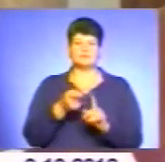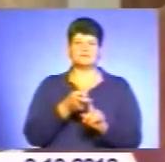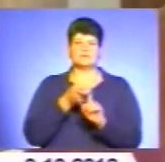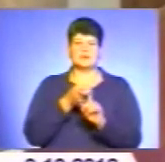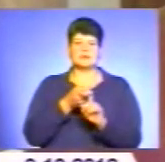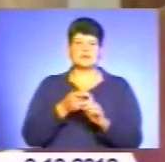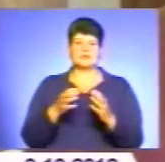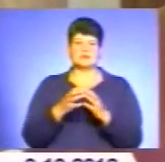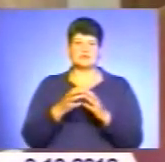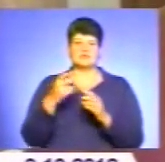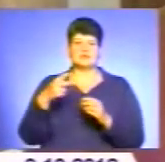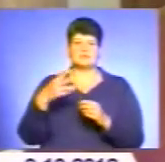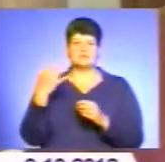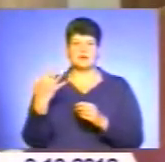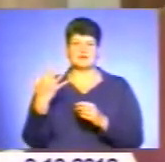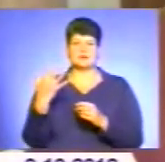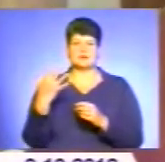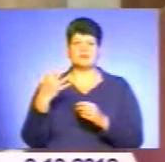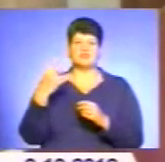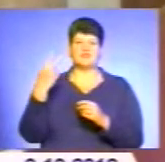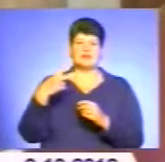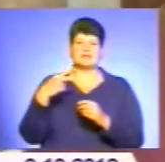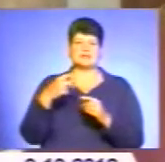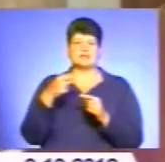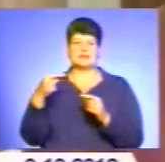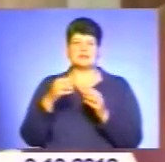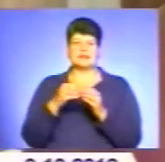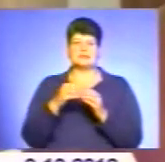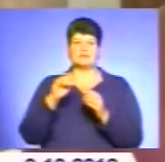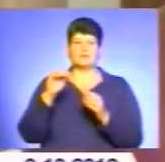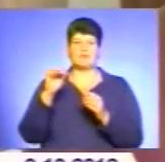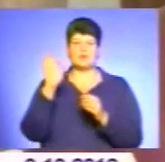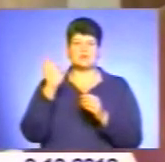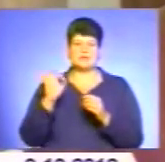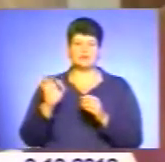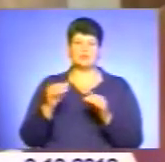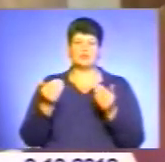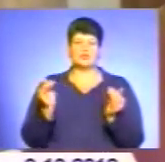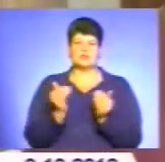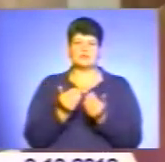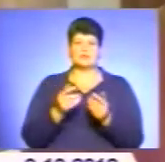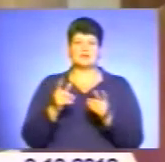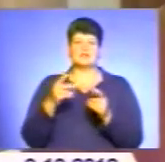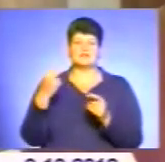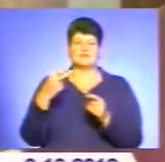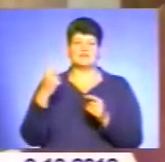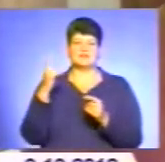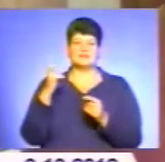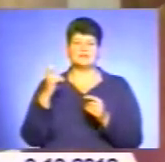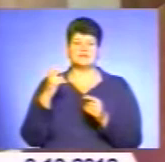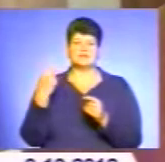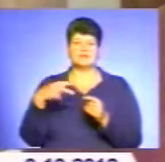категории, 25, 20 і 10% прожиточного минимума, т.е. 221 гривну плюс,